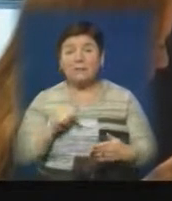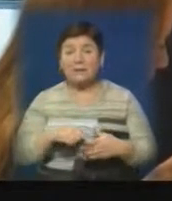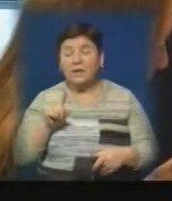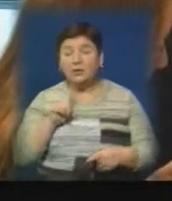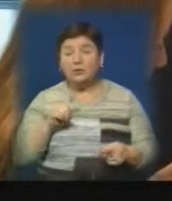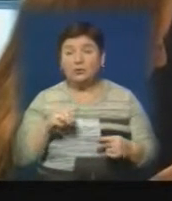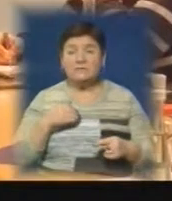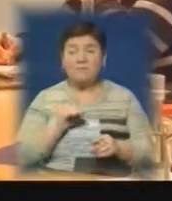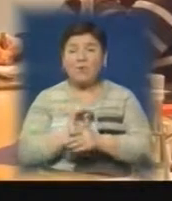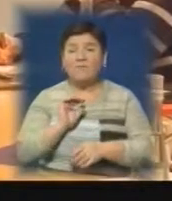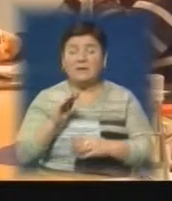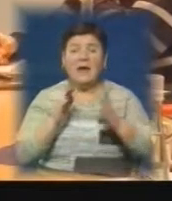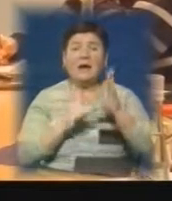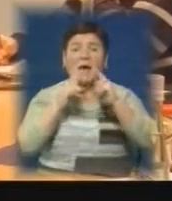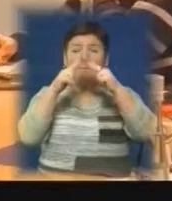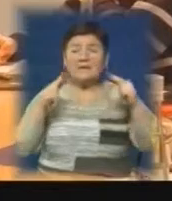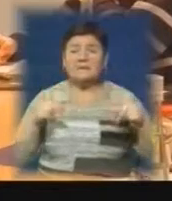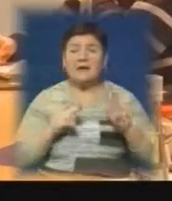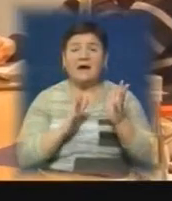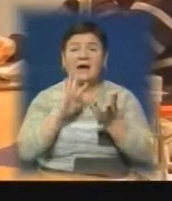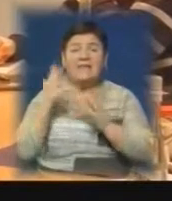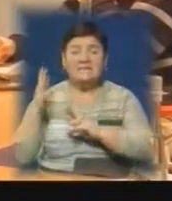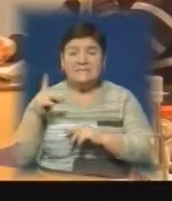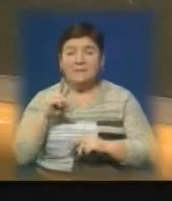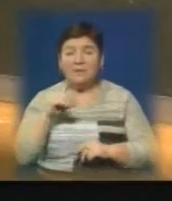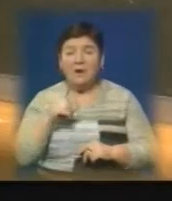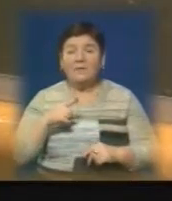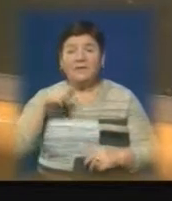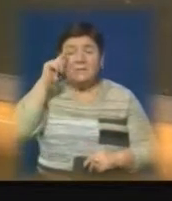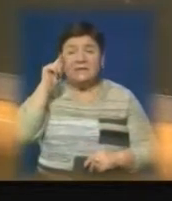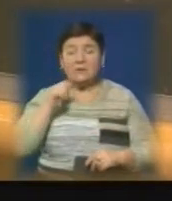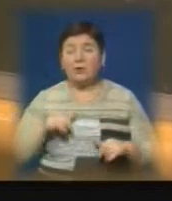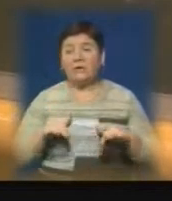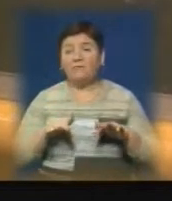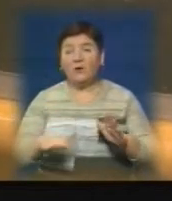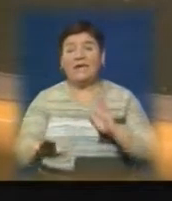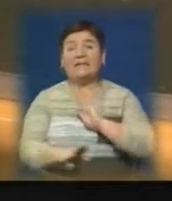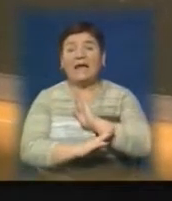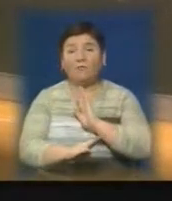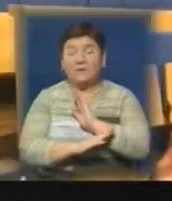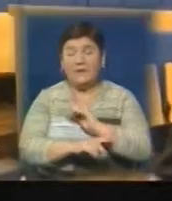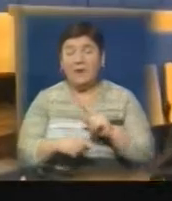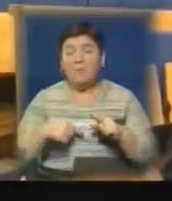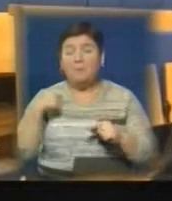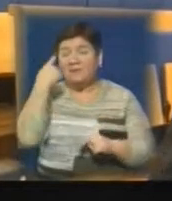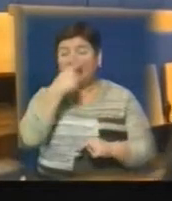Йшлося і про вирубку карпатських лісів та вивезення німецькими бізнесменами ділової деревини під виглядом дров.